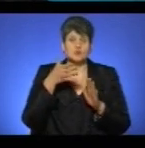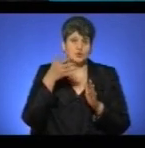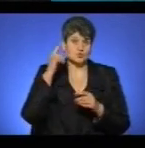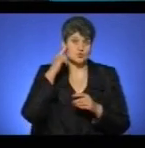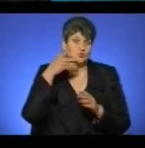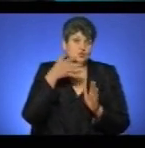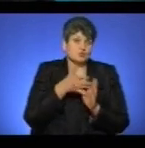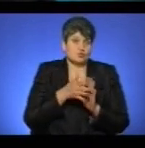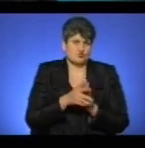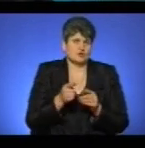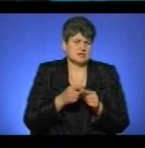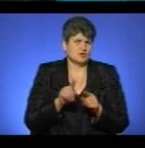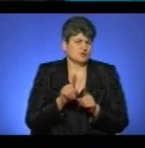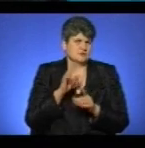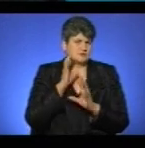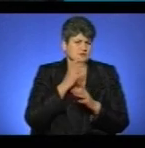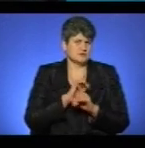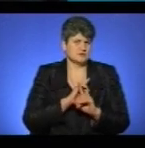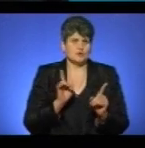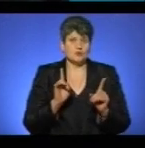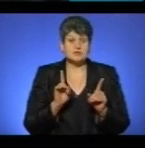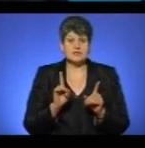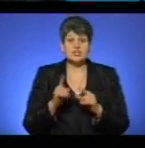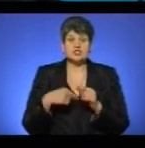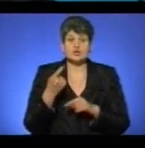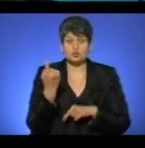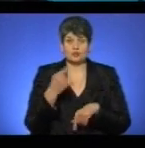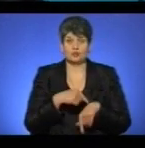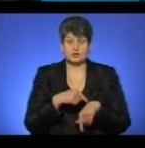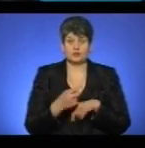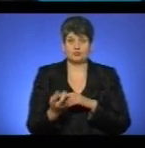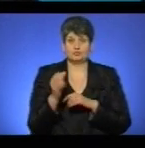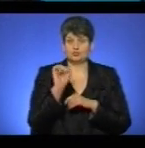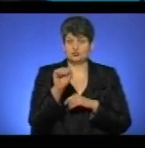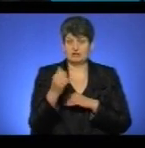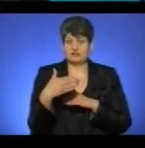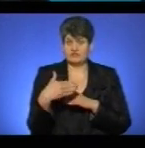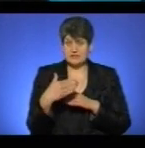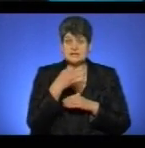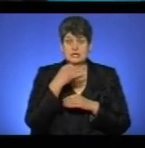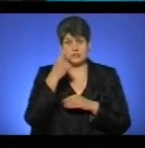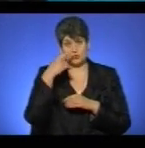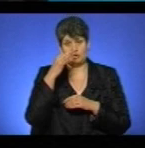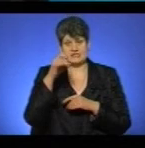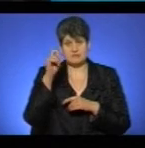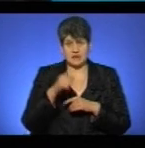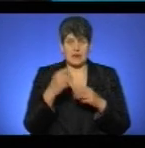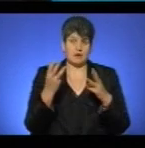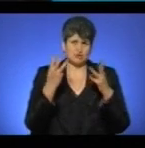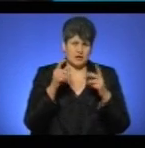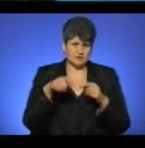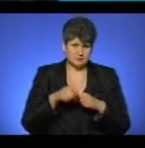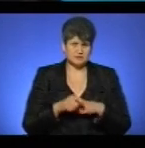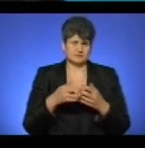досить серйозне. Після того, десь через годину часу, сусідка постукала дараз, сказала, що поліція приїхала, пожежна і так далі.